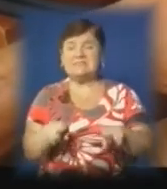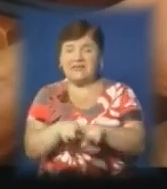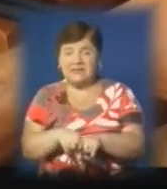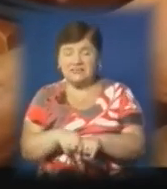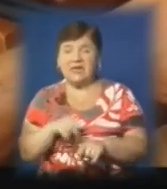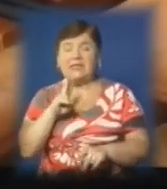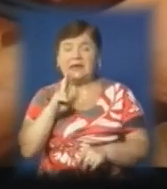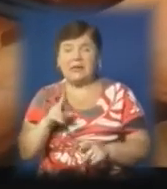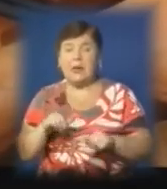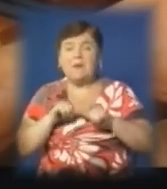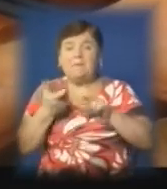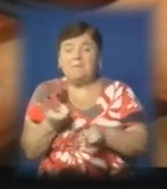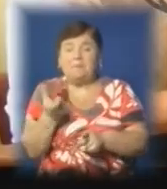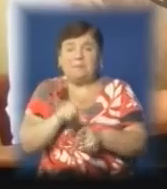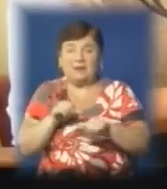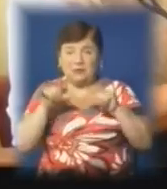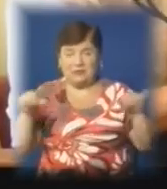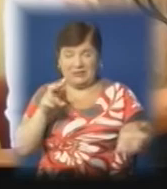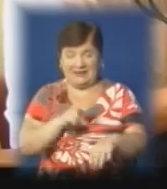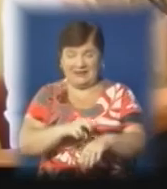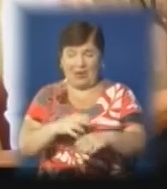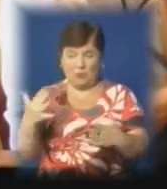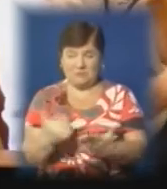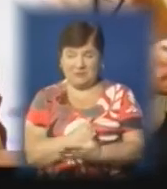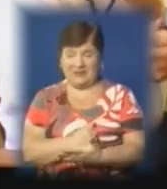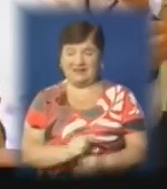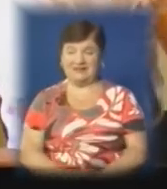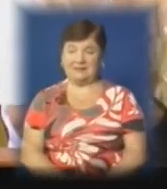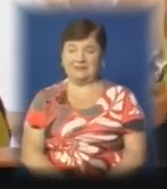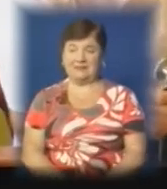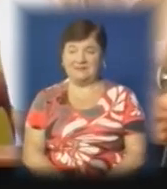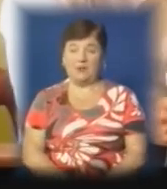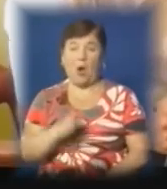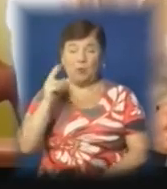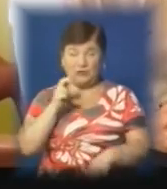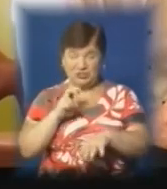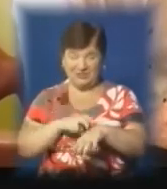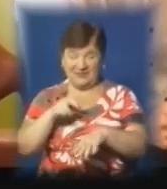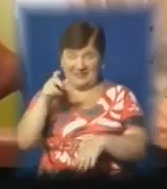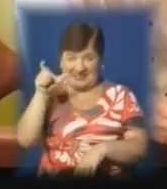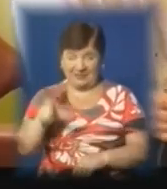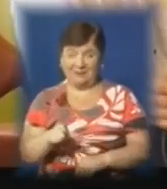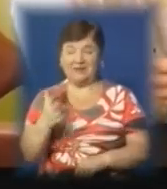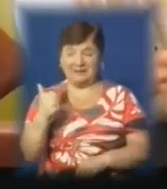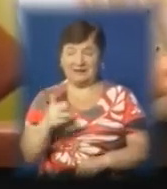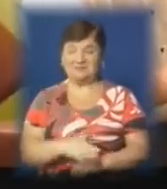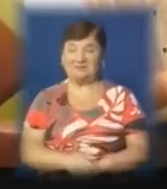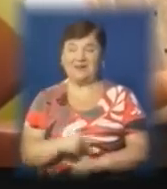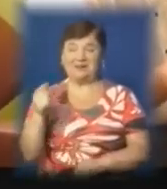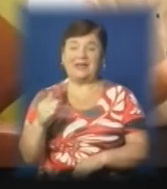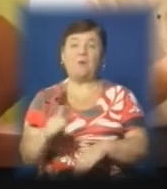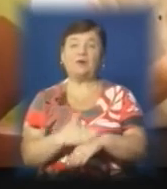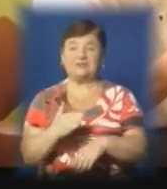безперечно, примножать успіхи лікаря. Будеш лікарем? Будеш лікарем? Так, ну ти молодчина.